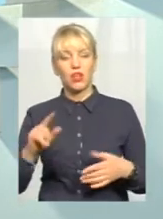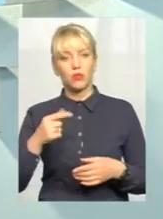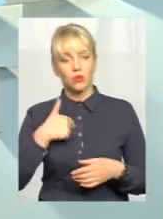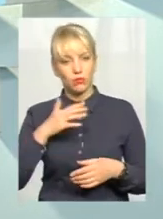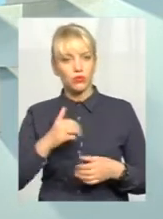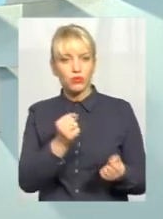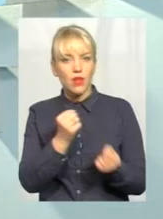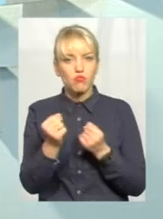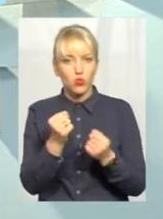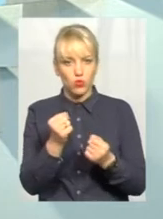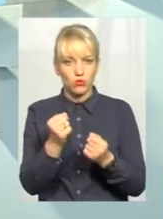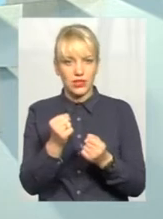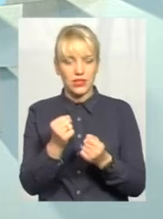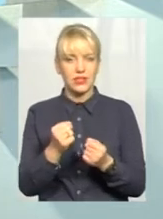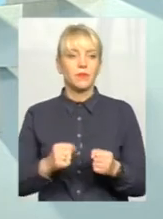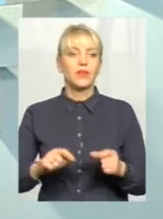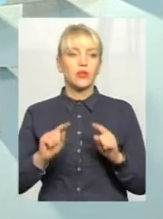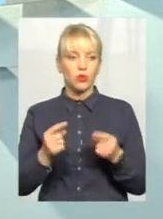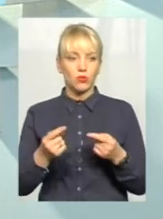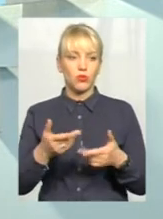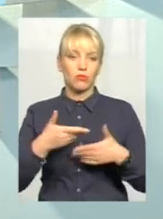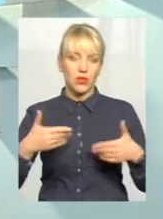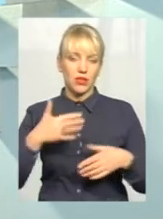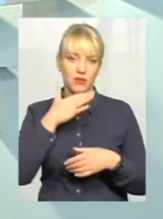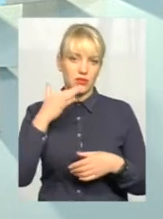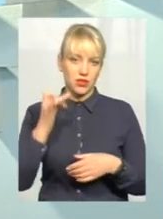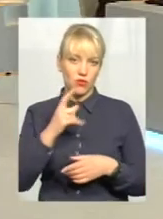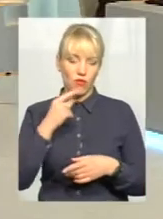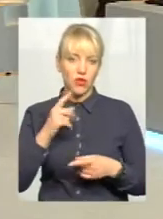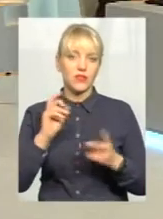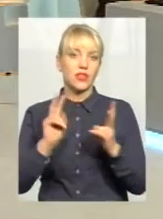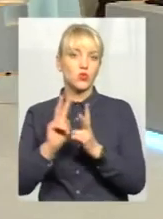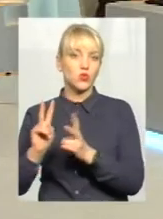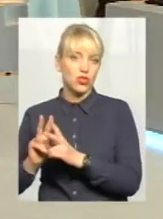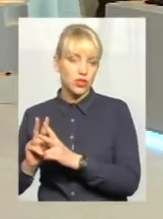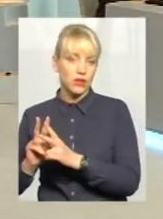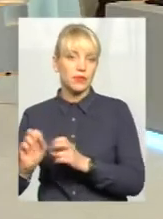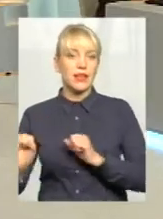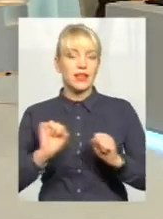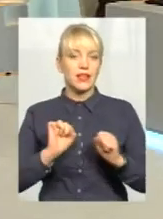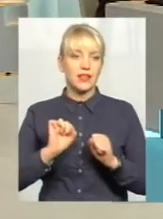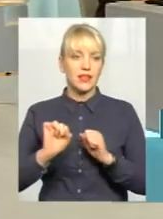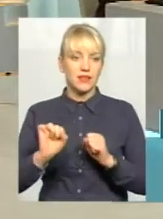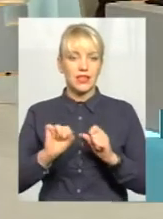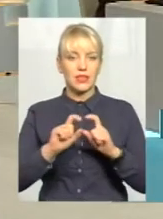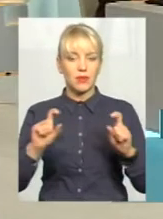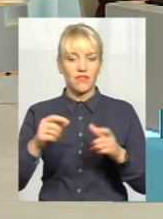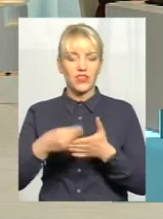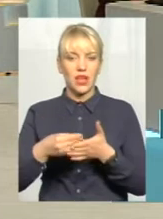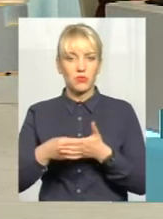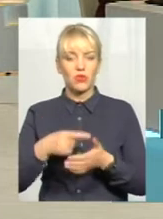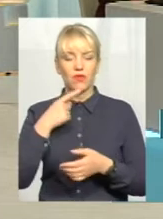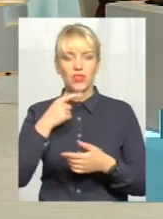я буду напружуватись. Тому ми неодноразово говорили на зустрічах. Керівник Департаменту фінансів, виступаючи,